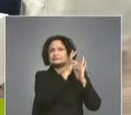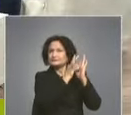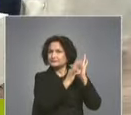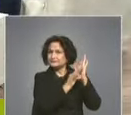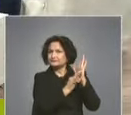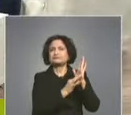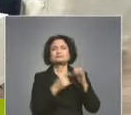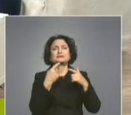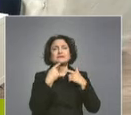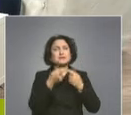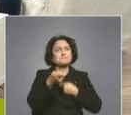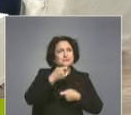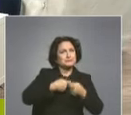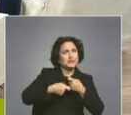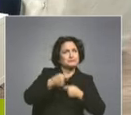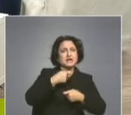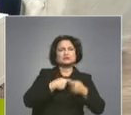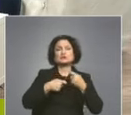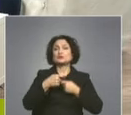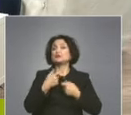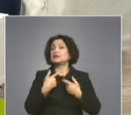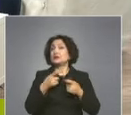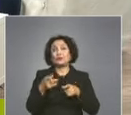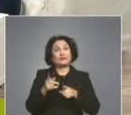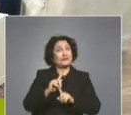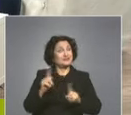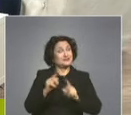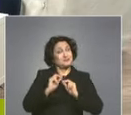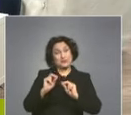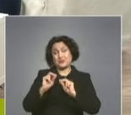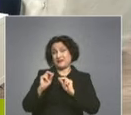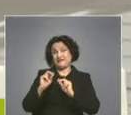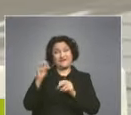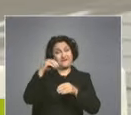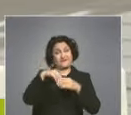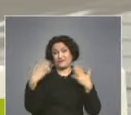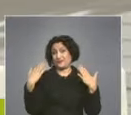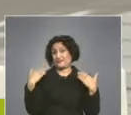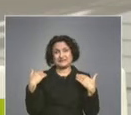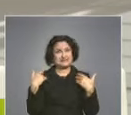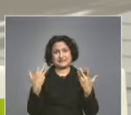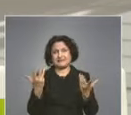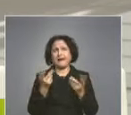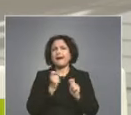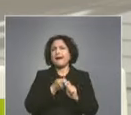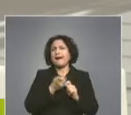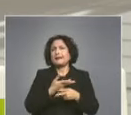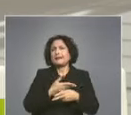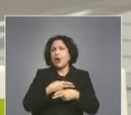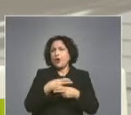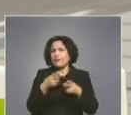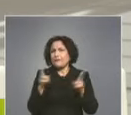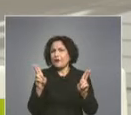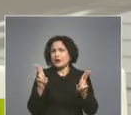областта на предприимачеството, понеже това не изпреподава в университета. Примерно как да се отвори частна практика, един